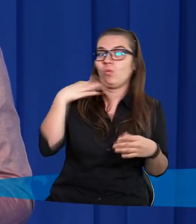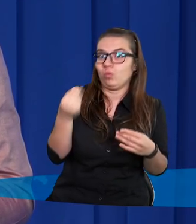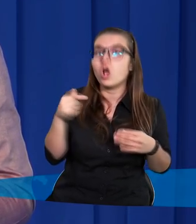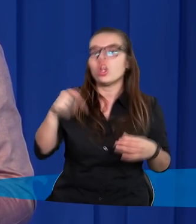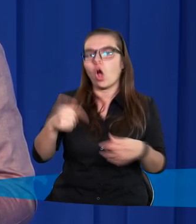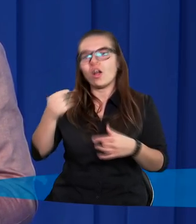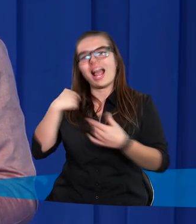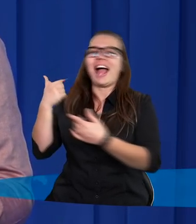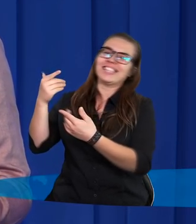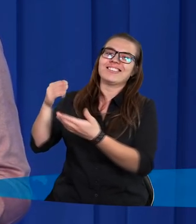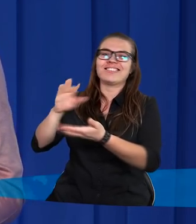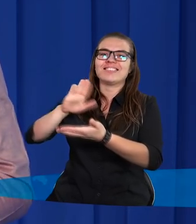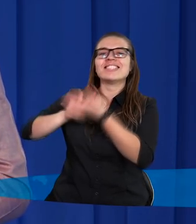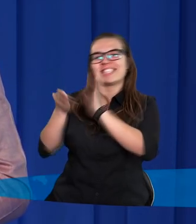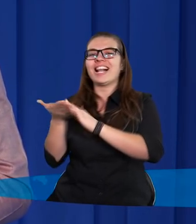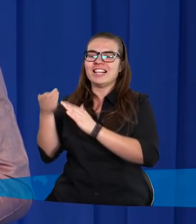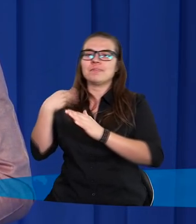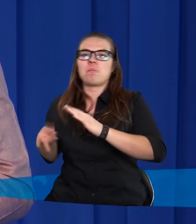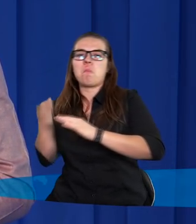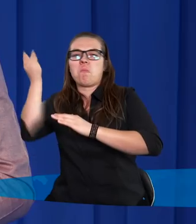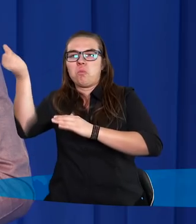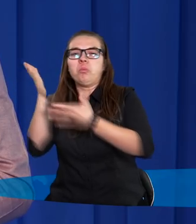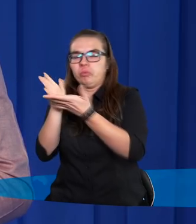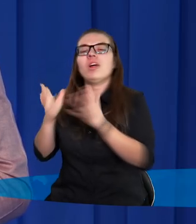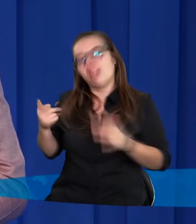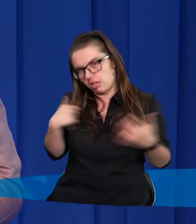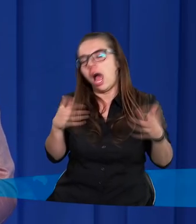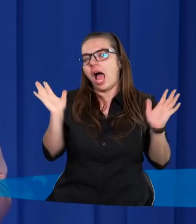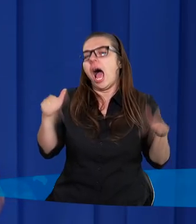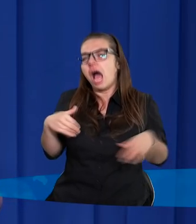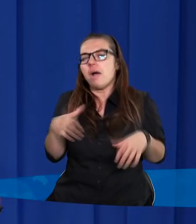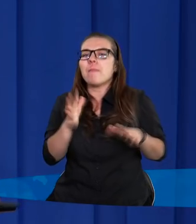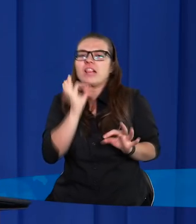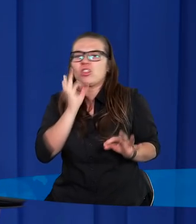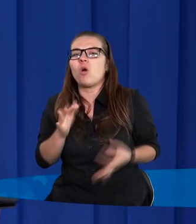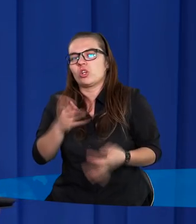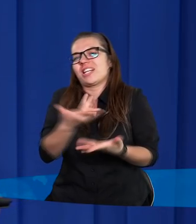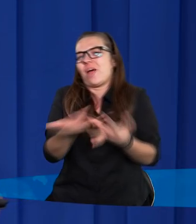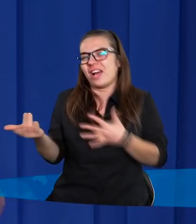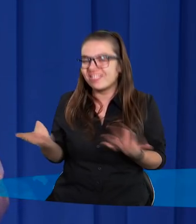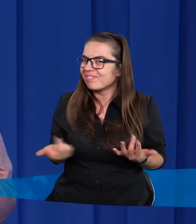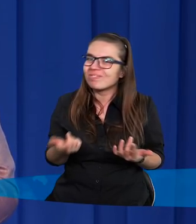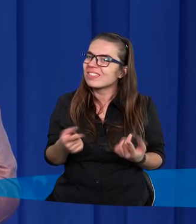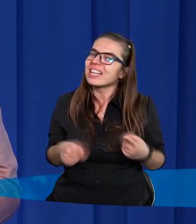Bogiem pozałatwia. Czyli nie tak żyją niektórzy ludzie, jakoś to się w końcu pozałatwia.